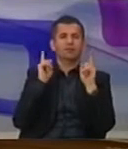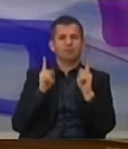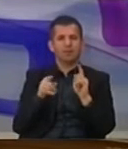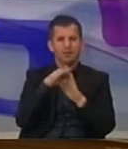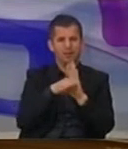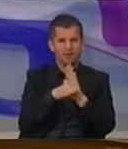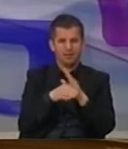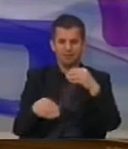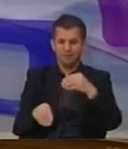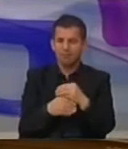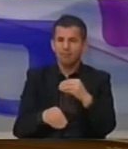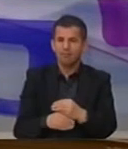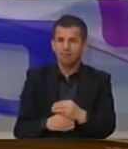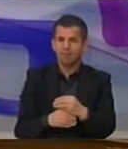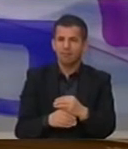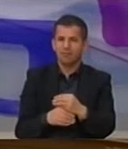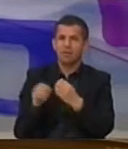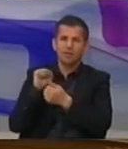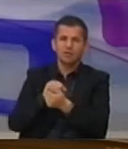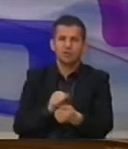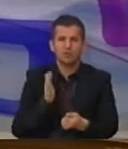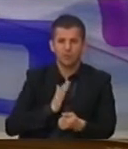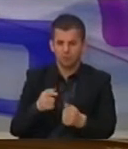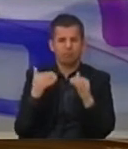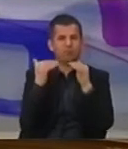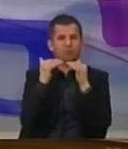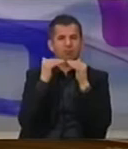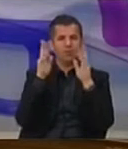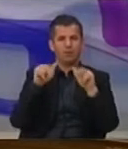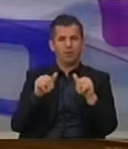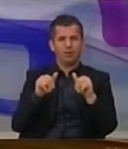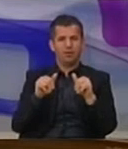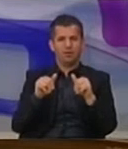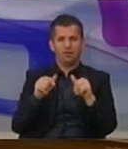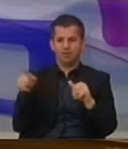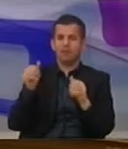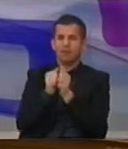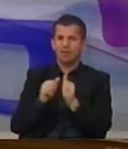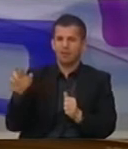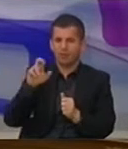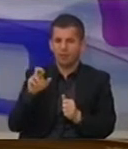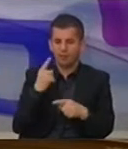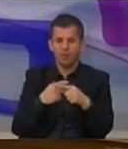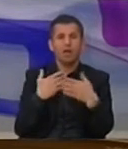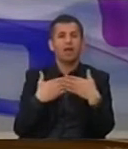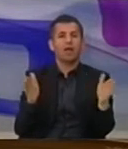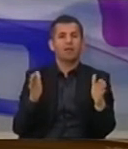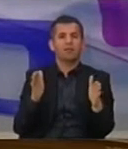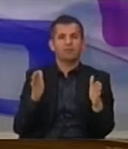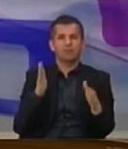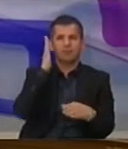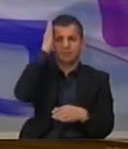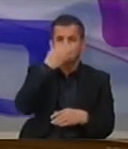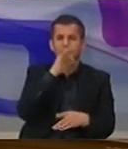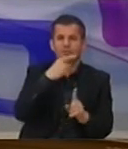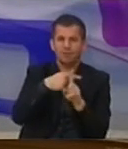legislacionin përshën e trashigimis kulturore, që tjetë në përputhje me akine bashkimit e Europian, dhe të hapë rrugë për një menajim shumë